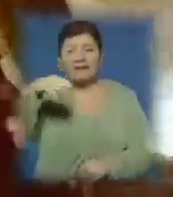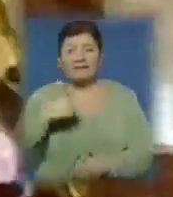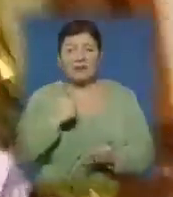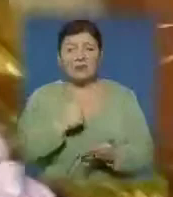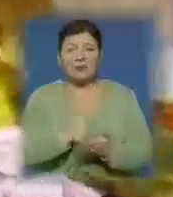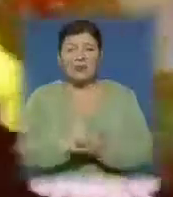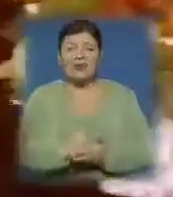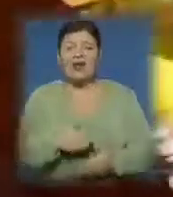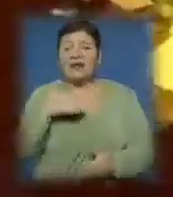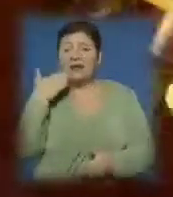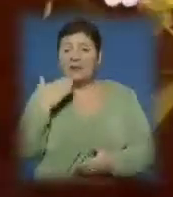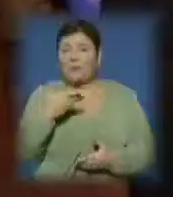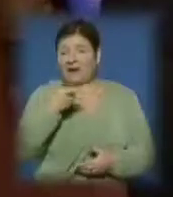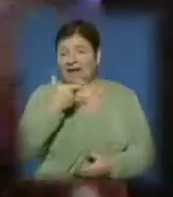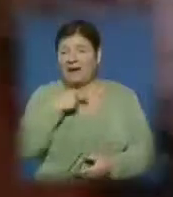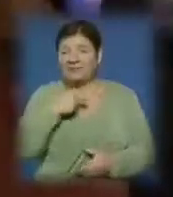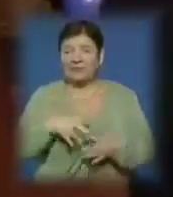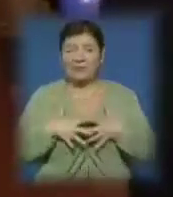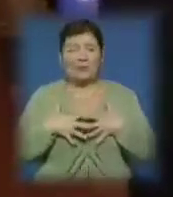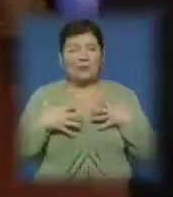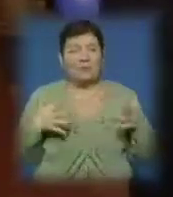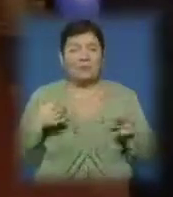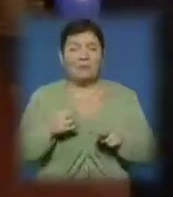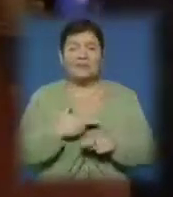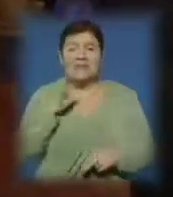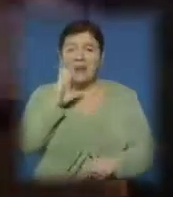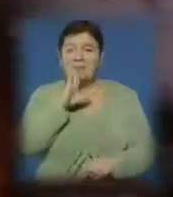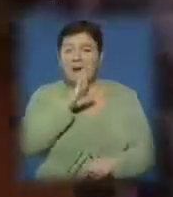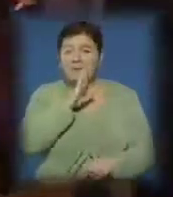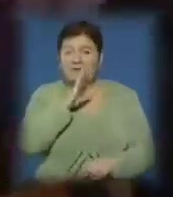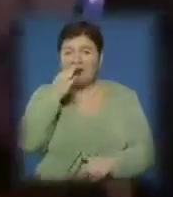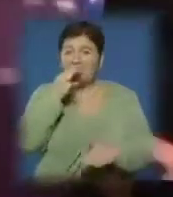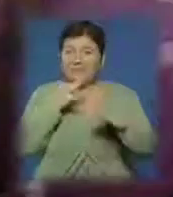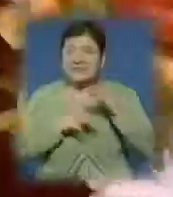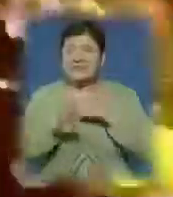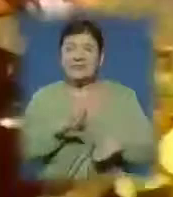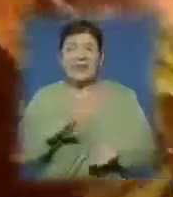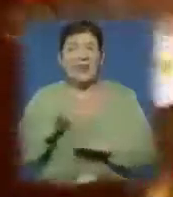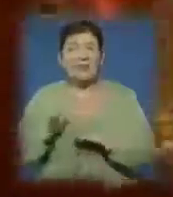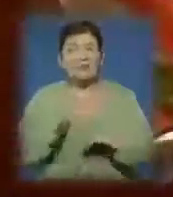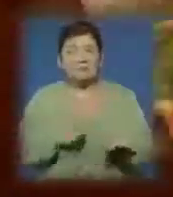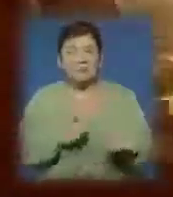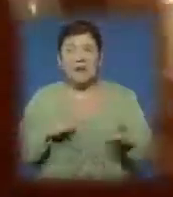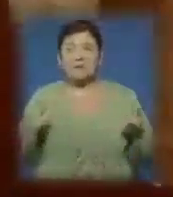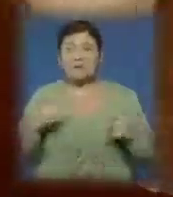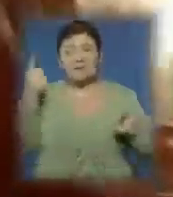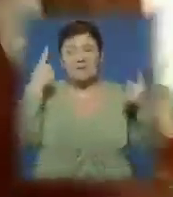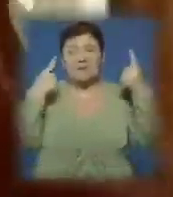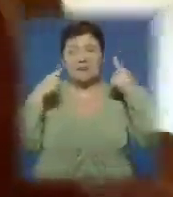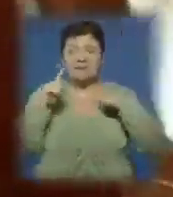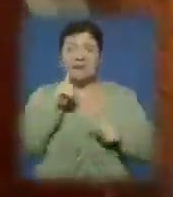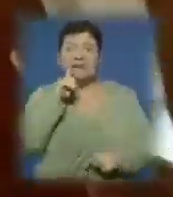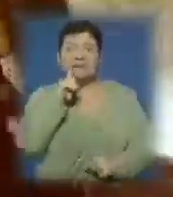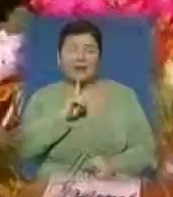вимоги – легко, елегантно і об'ємно. Без мамилих підказок тут не обійшлося. Робота хоч і не складна, але потребувала фантазії та смаку,